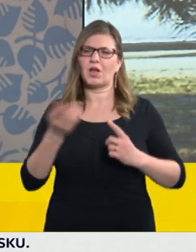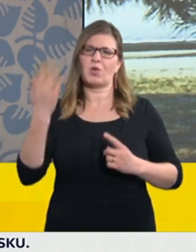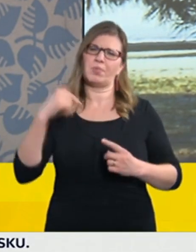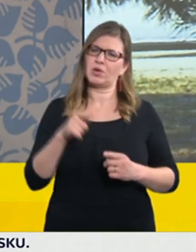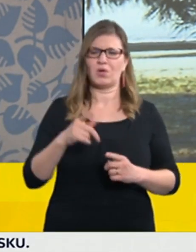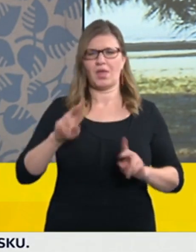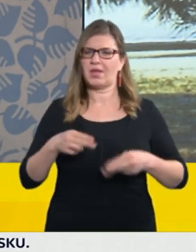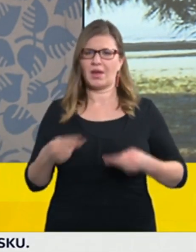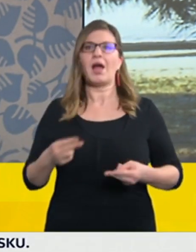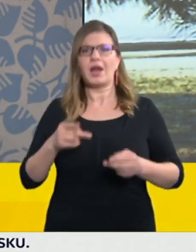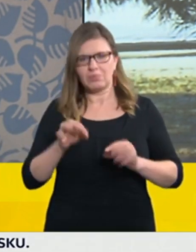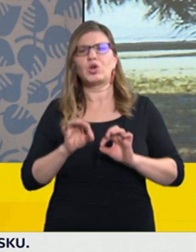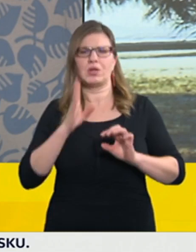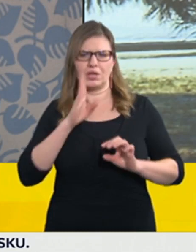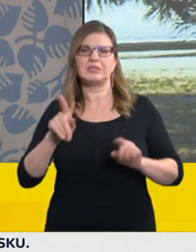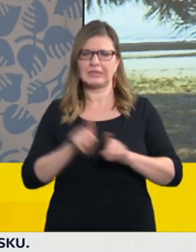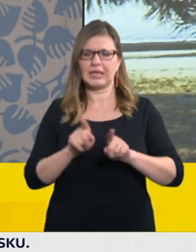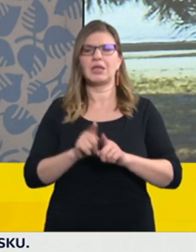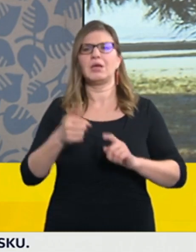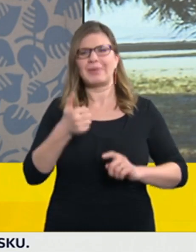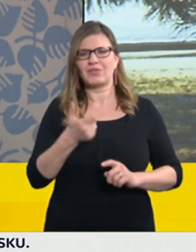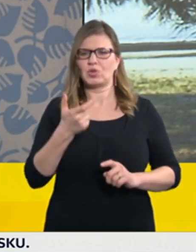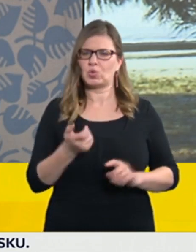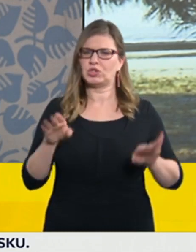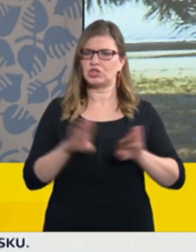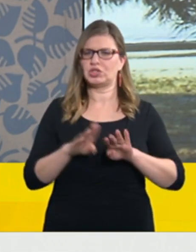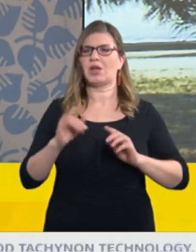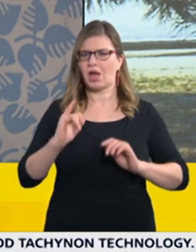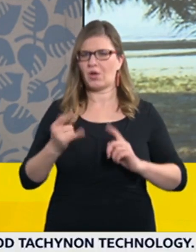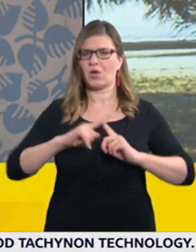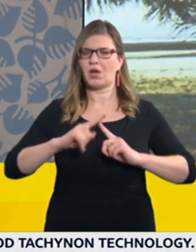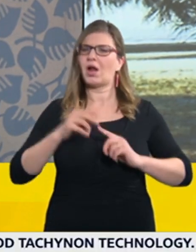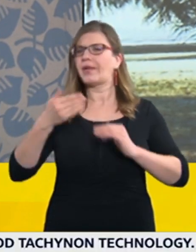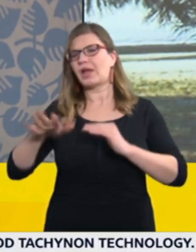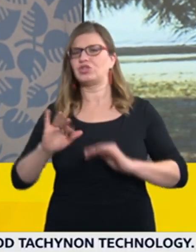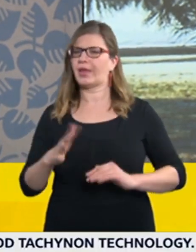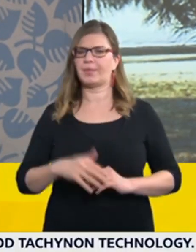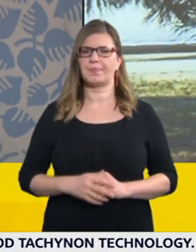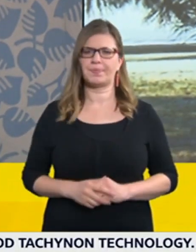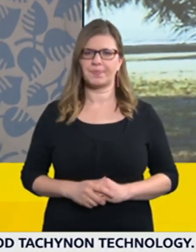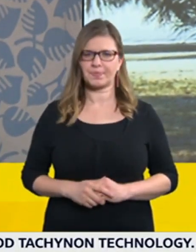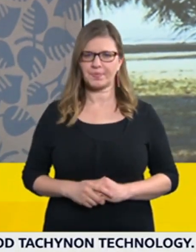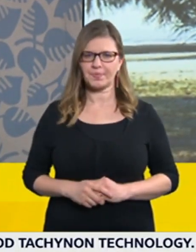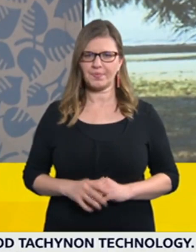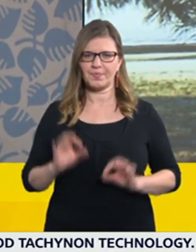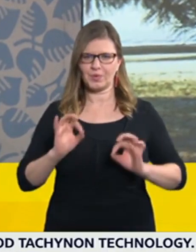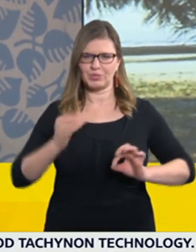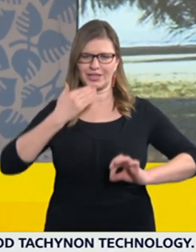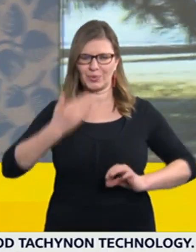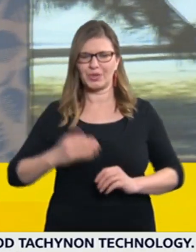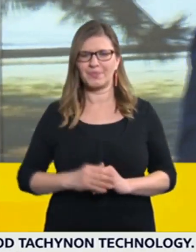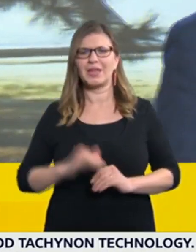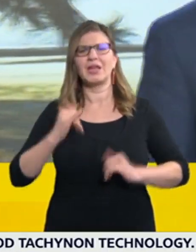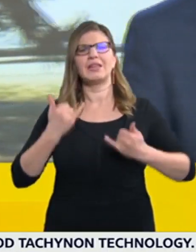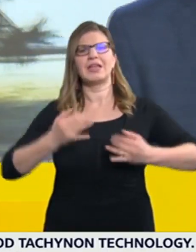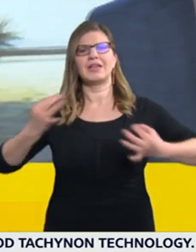druhé, třídy mateřských škol, nikdo další nyní bohužel do školy jít nemůže. Tak, děkuji. Co se týká respirátorů ještě,